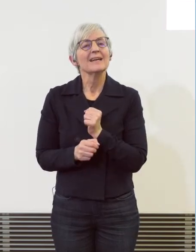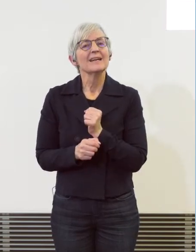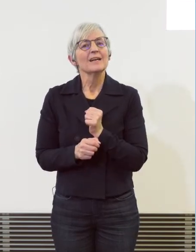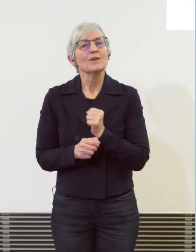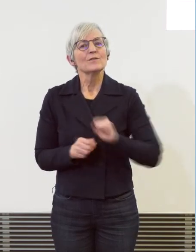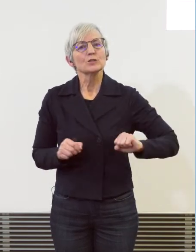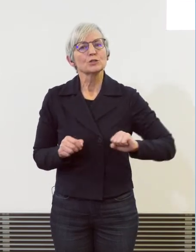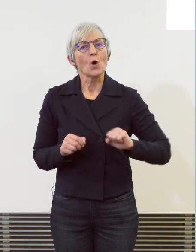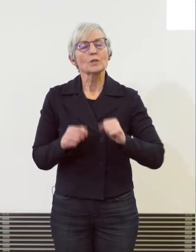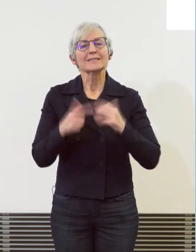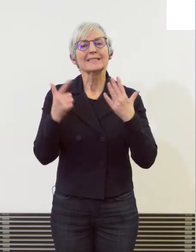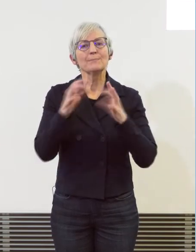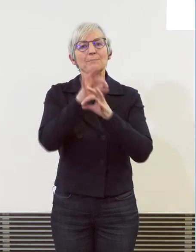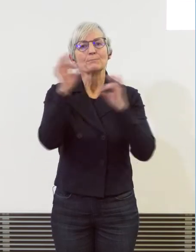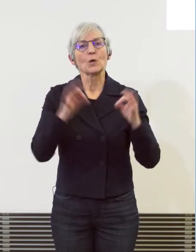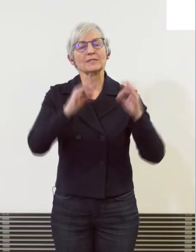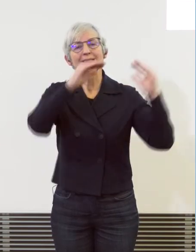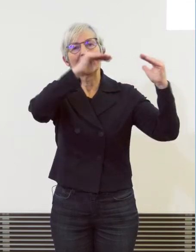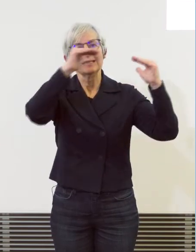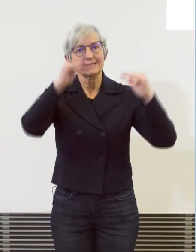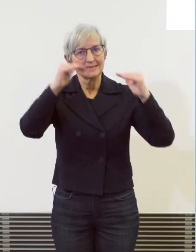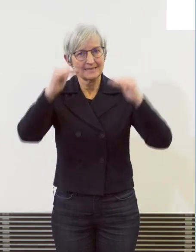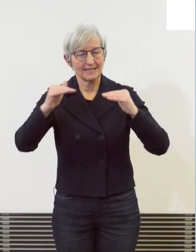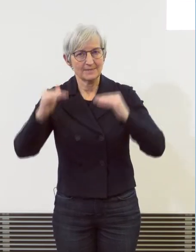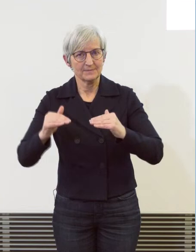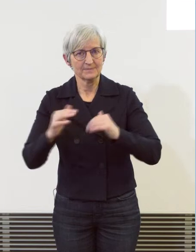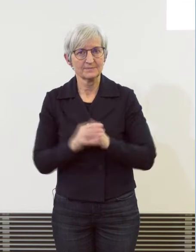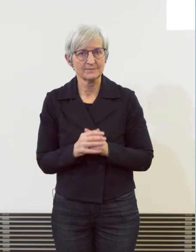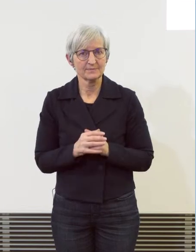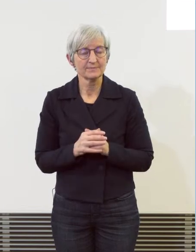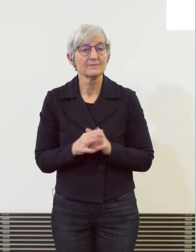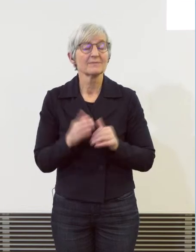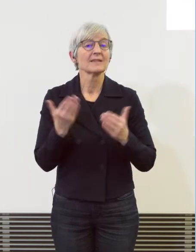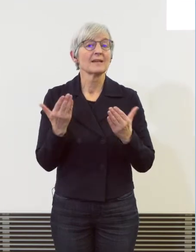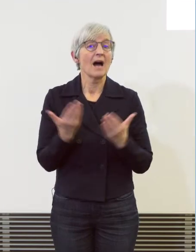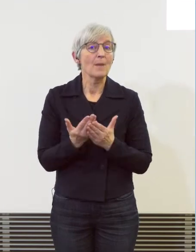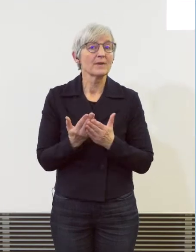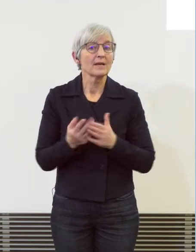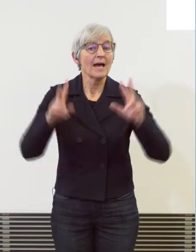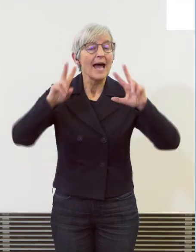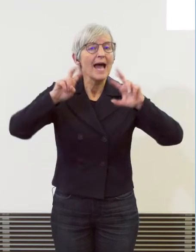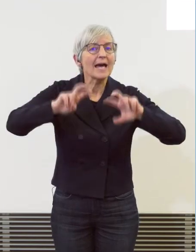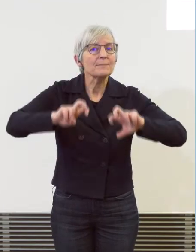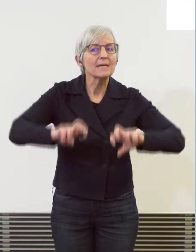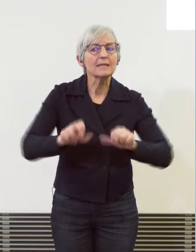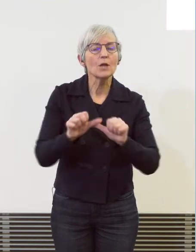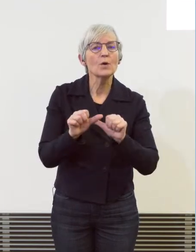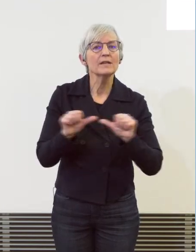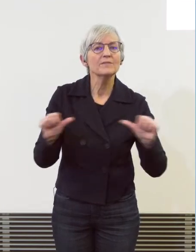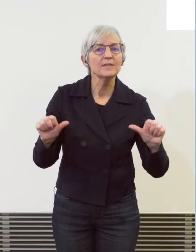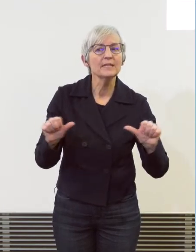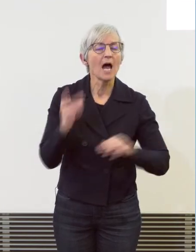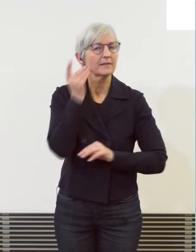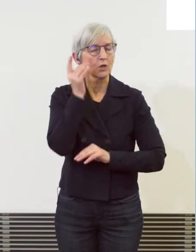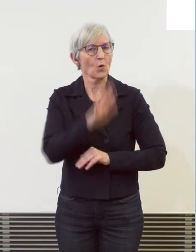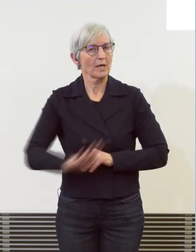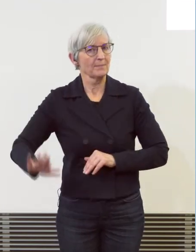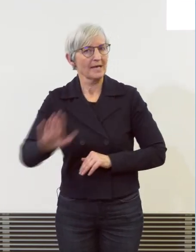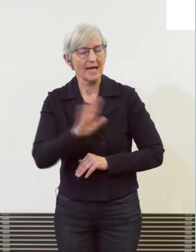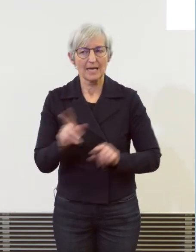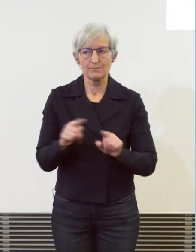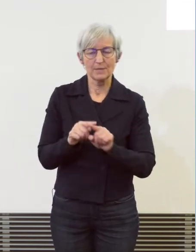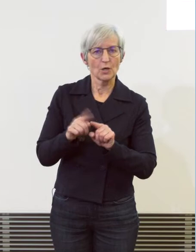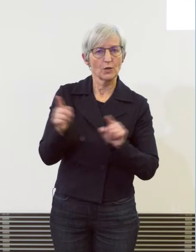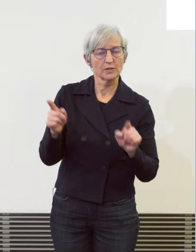% zurückgegangen. Sehrige Ermittlungen beruhen in der Regel nicht nur auf Hinweise von Dritten, sondern hängen auch von der